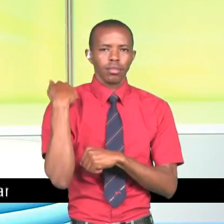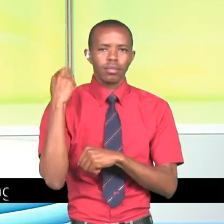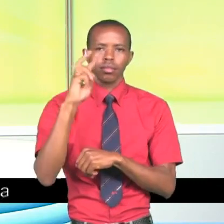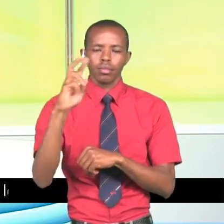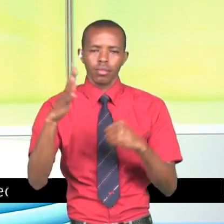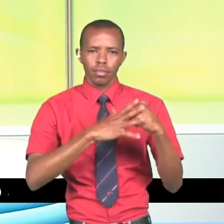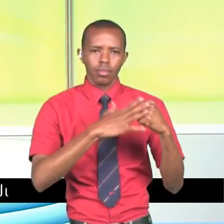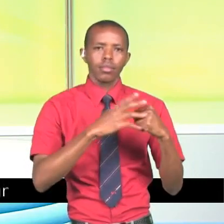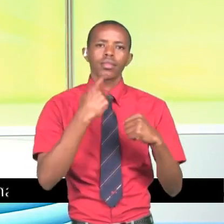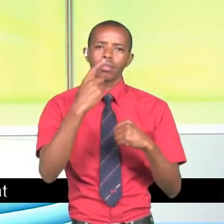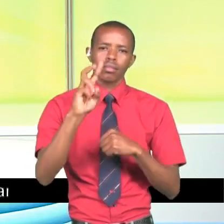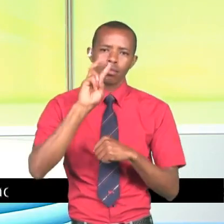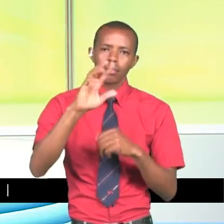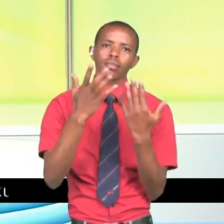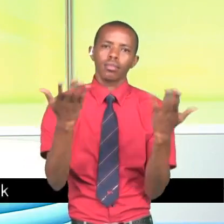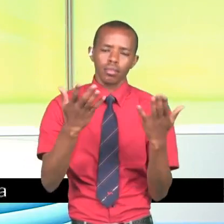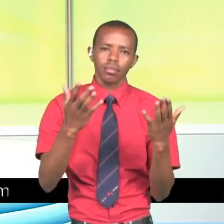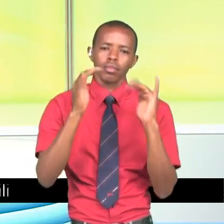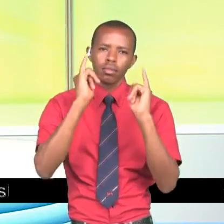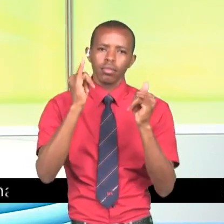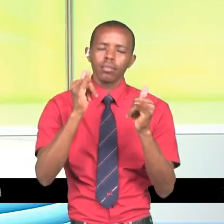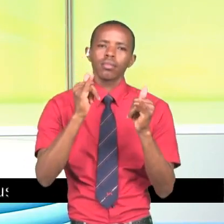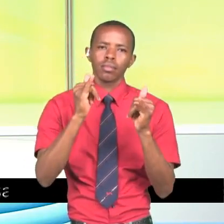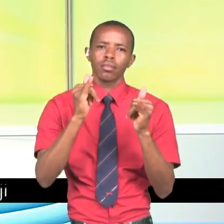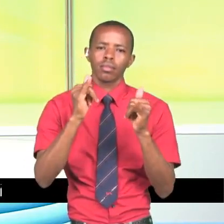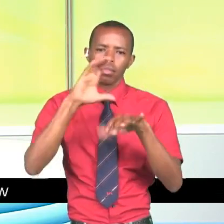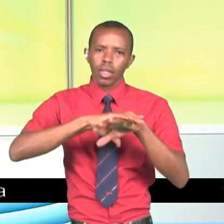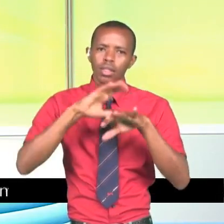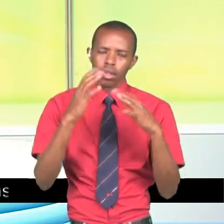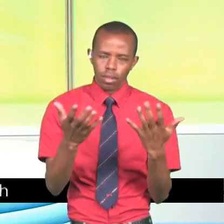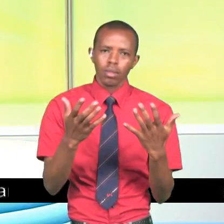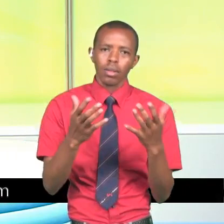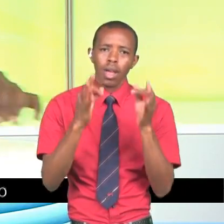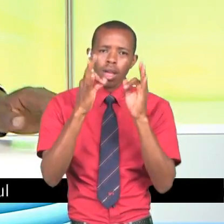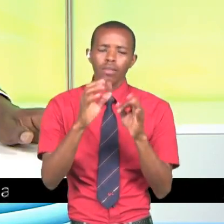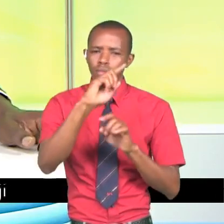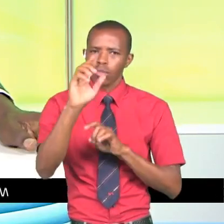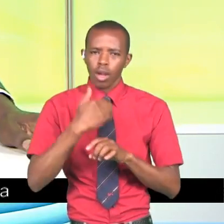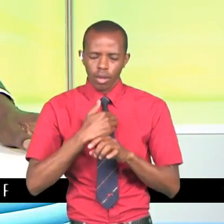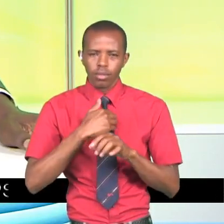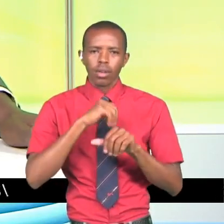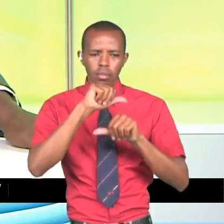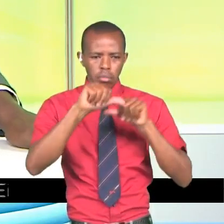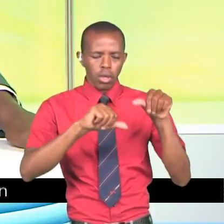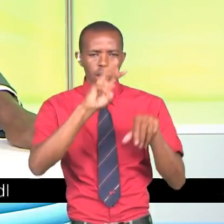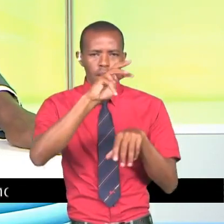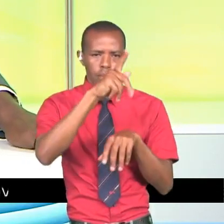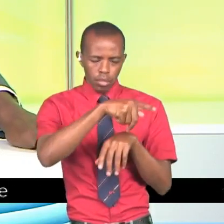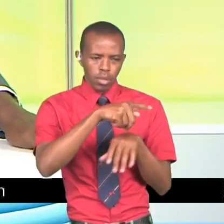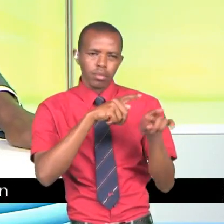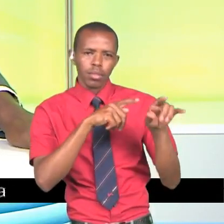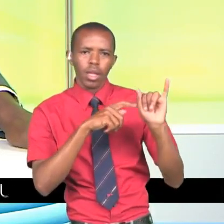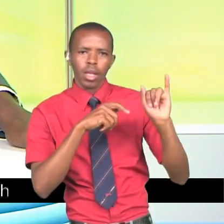triple nine Utuambi unatazamu kwa wapi na unopoke vipi ya matangazo switch adhuhuri Na ndapu unaswali kwa mwishimi wa huyu mbunge Wa